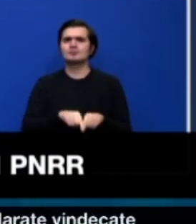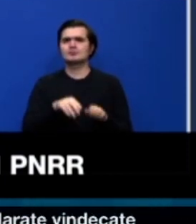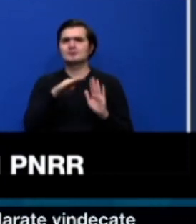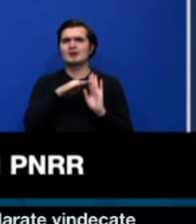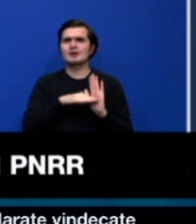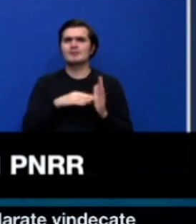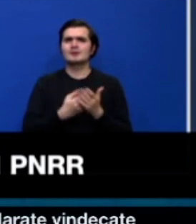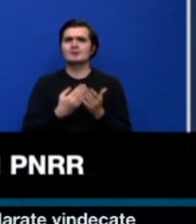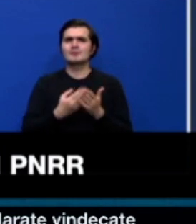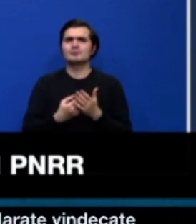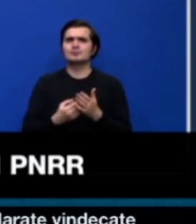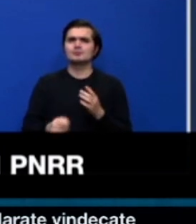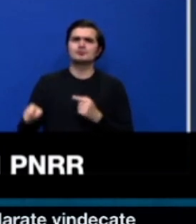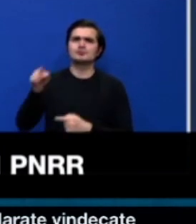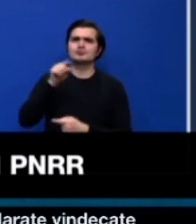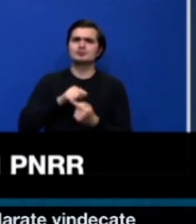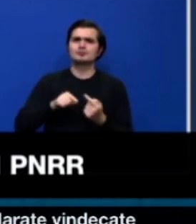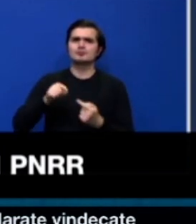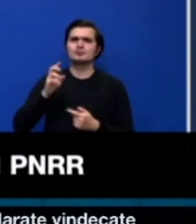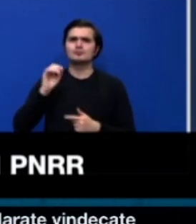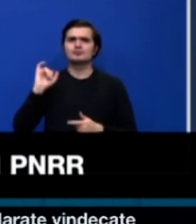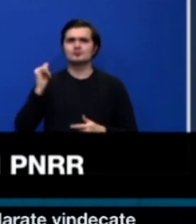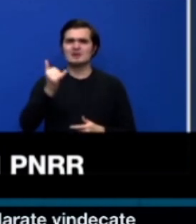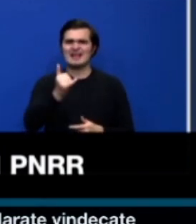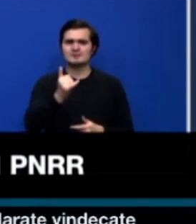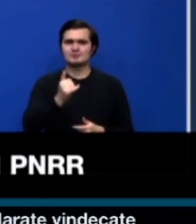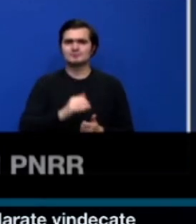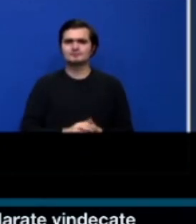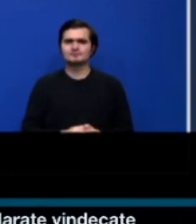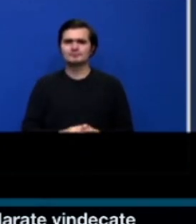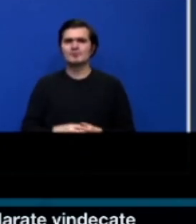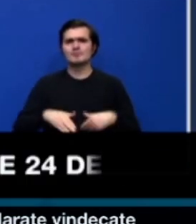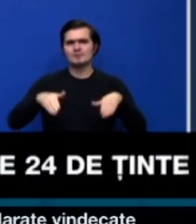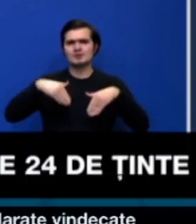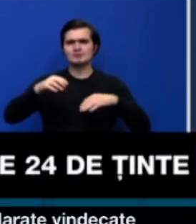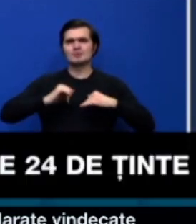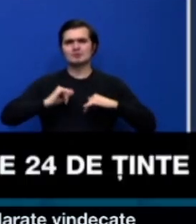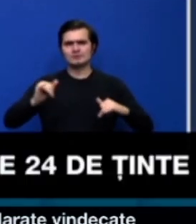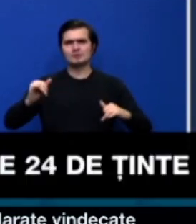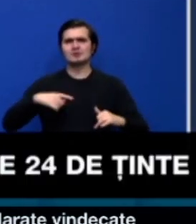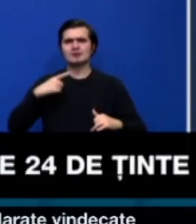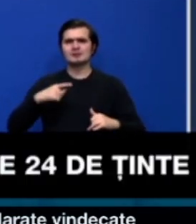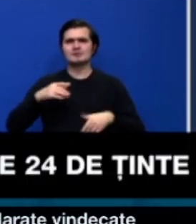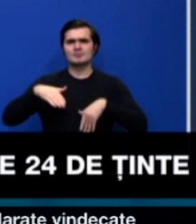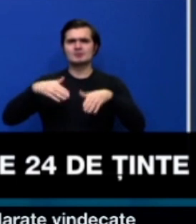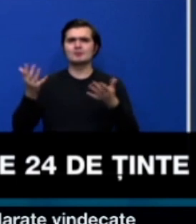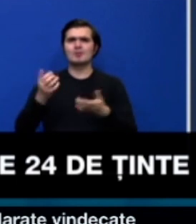cicloturism, unde Ministerul Dezvoltării este Ministerul de Reformă.